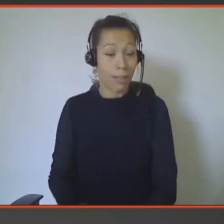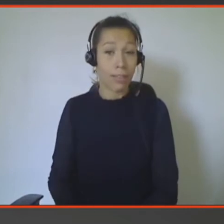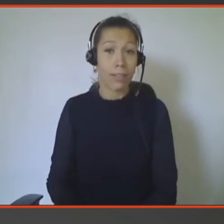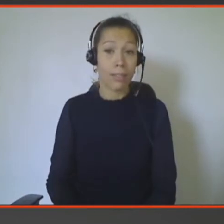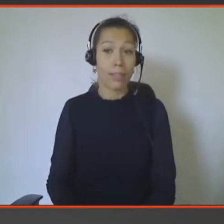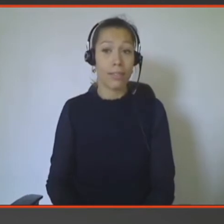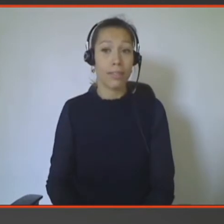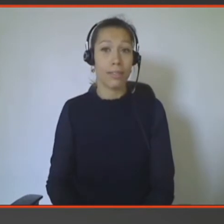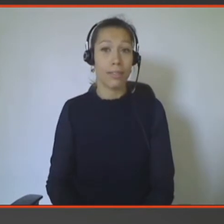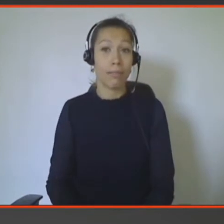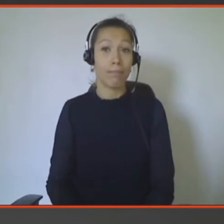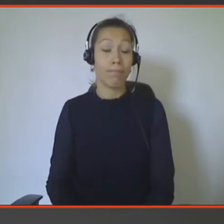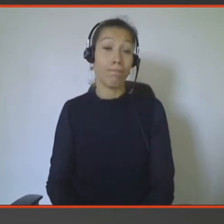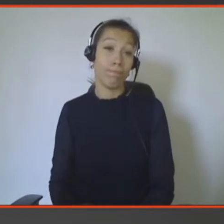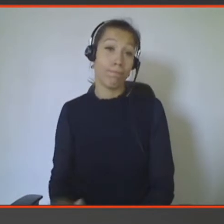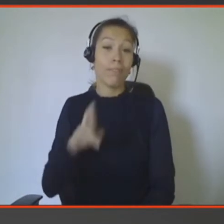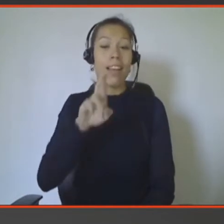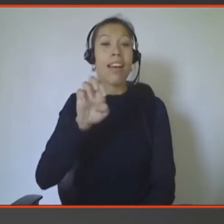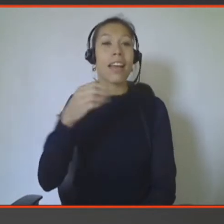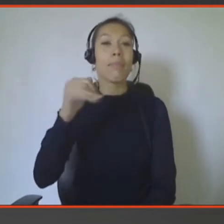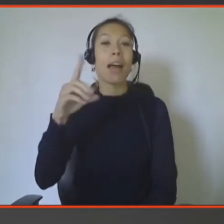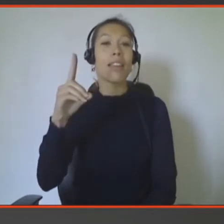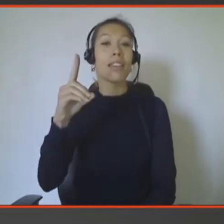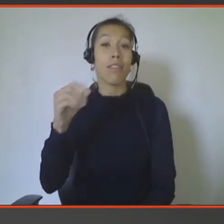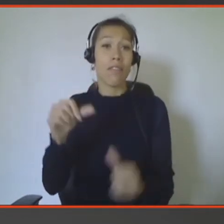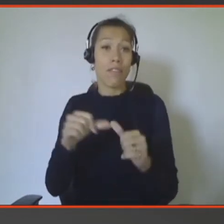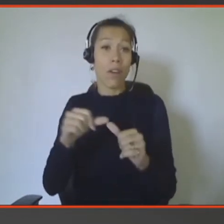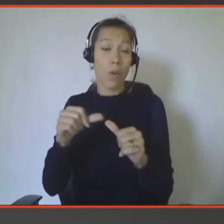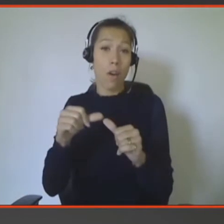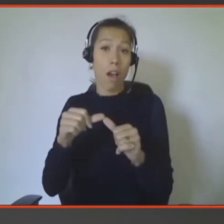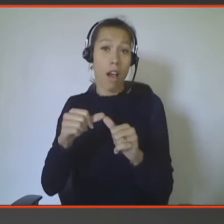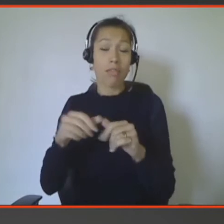et bien Remind va vous éjecter votre tâche au milieu de votre salon. C'est un peu énervant.